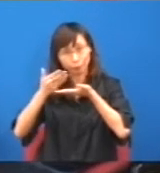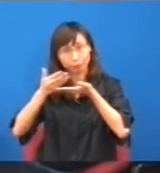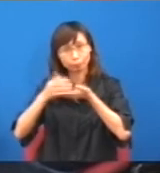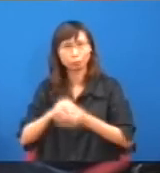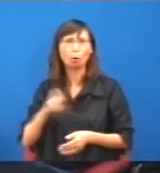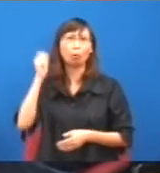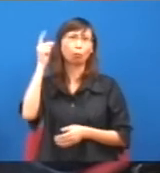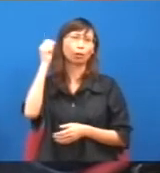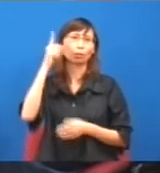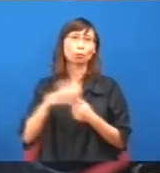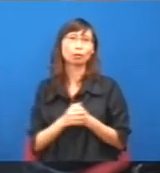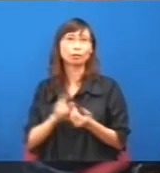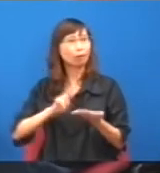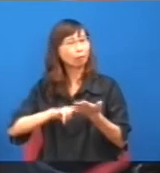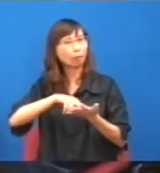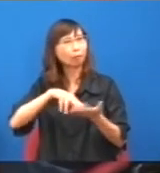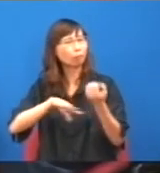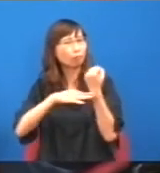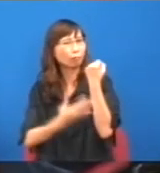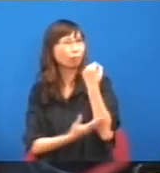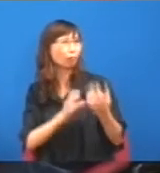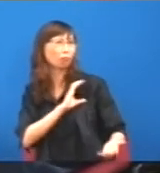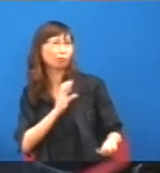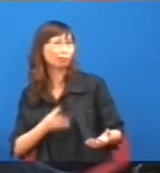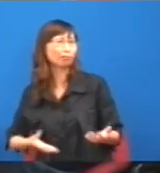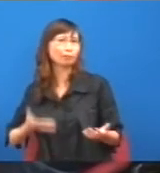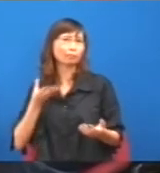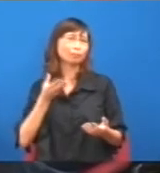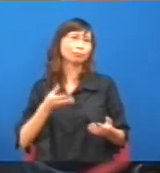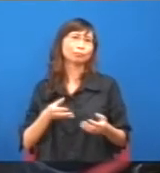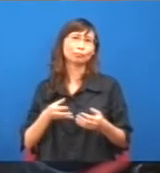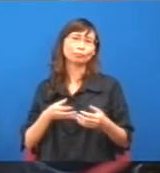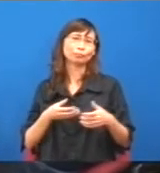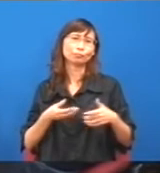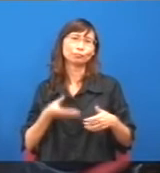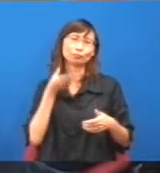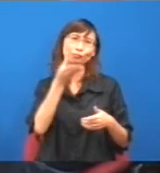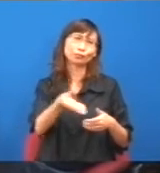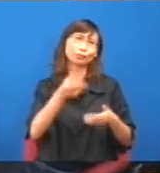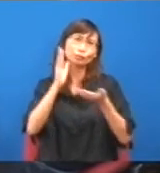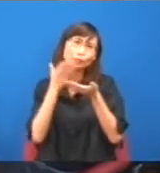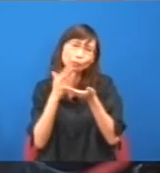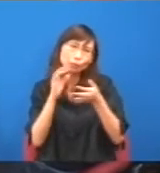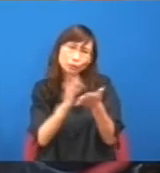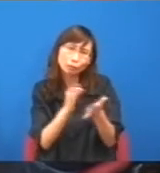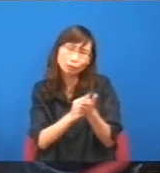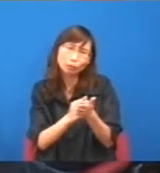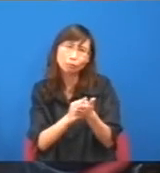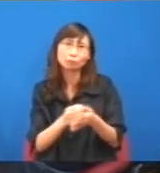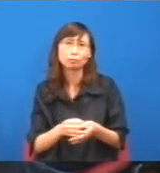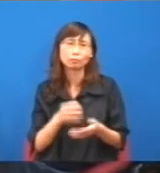立法會是請人吃飯的地方,這個立法會,即是立法會,即蓋過這麼多錢,整個